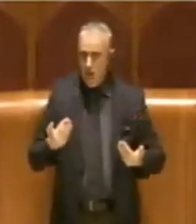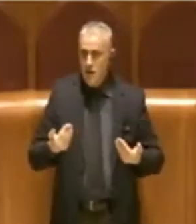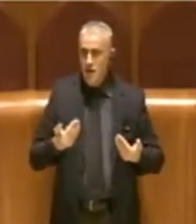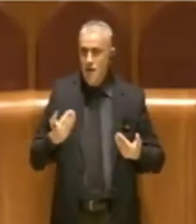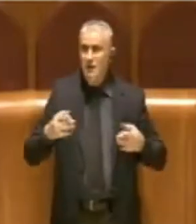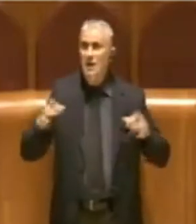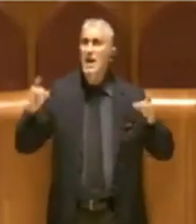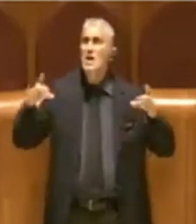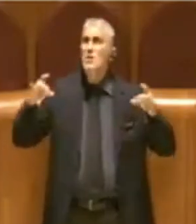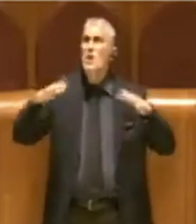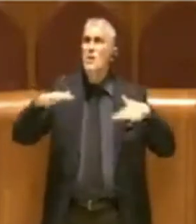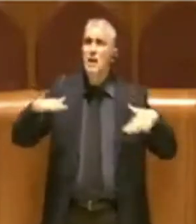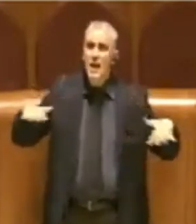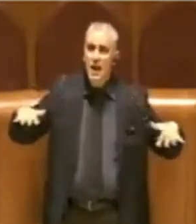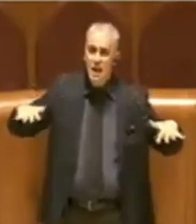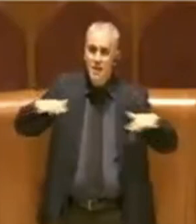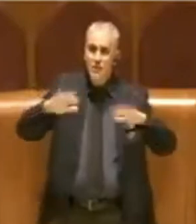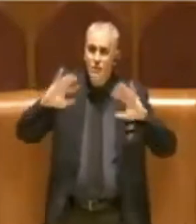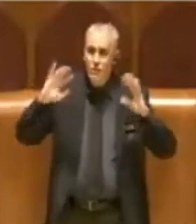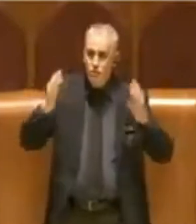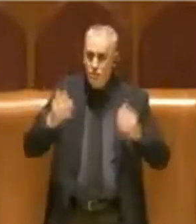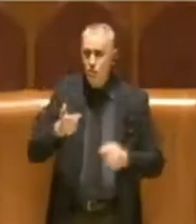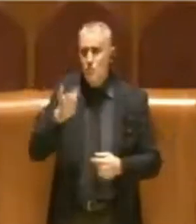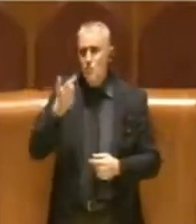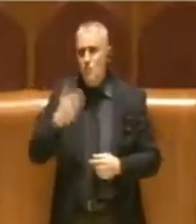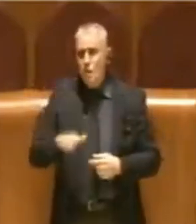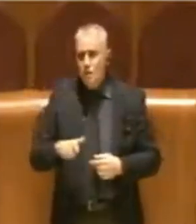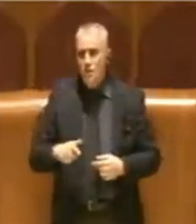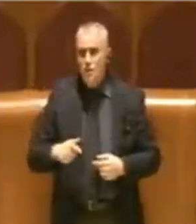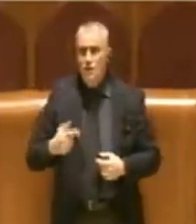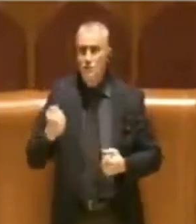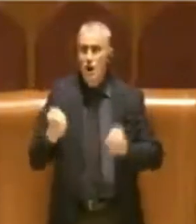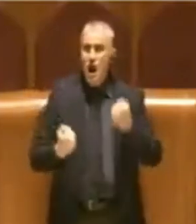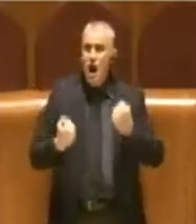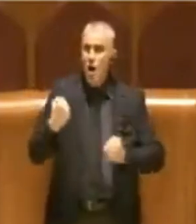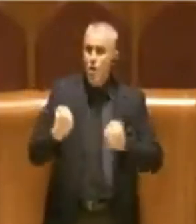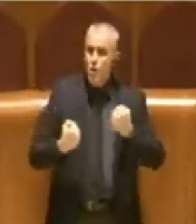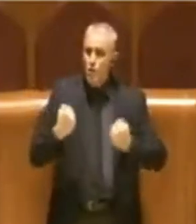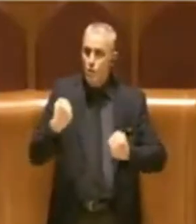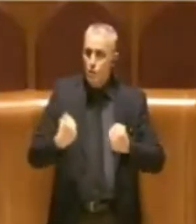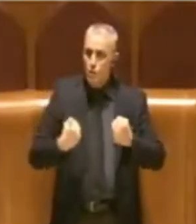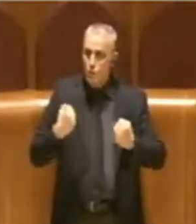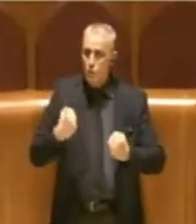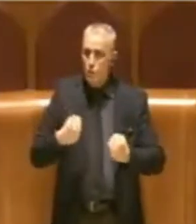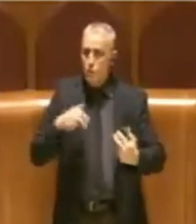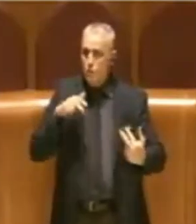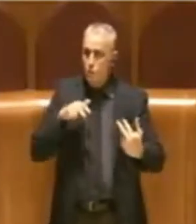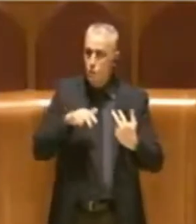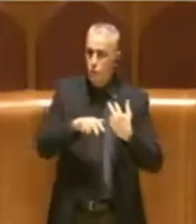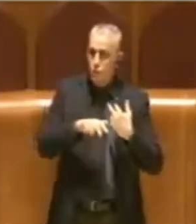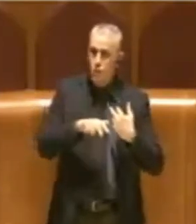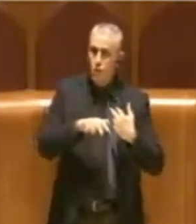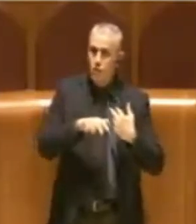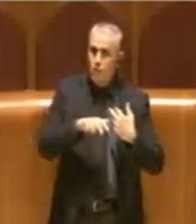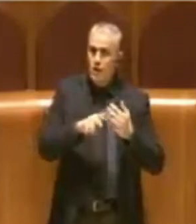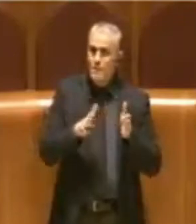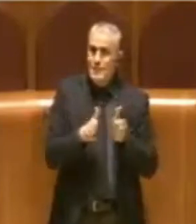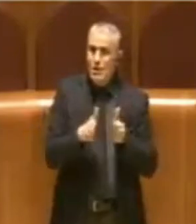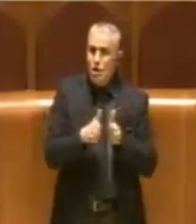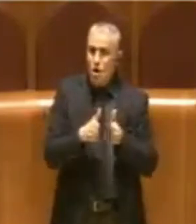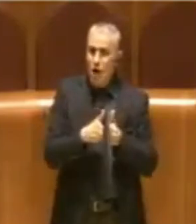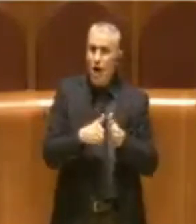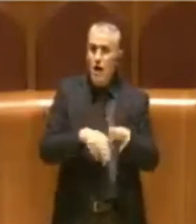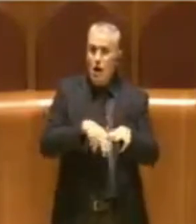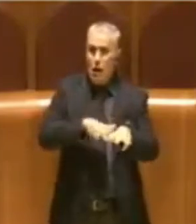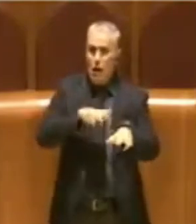'inquinamento dovuto appunto agli autoveicoli che permangono in un'area perché la strada è piccola e